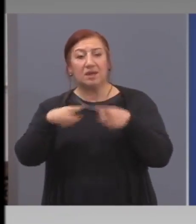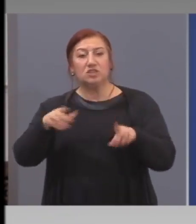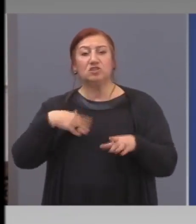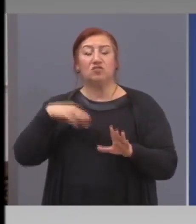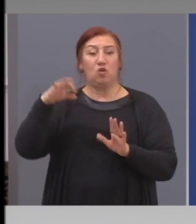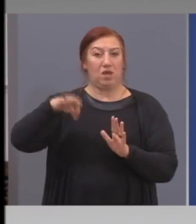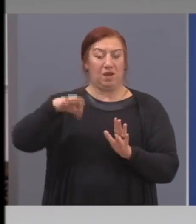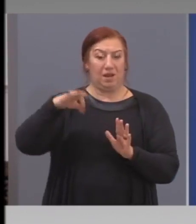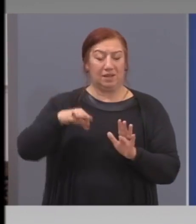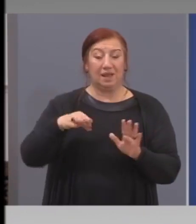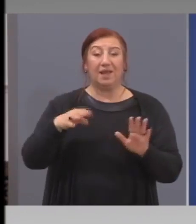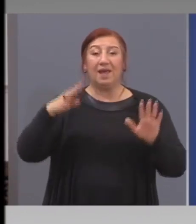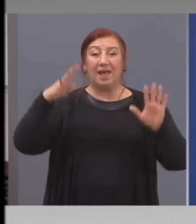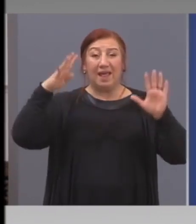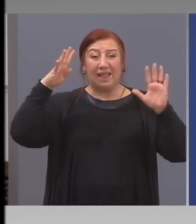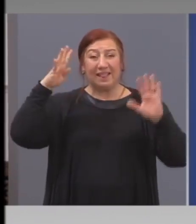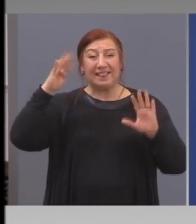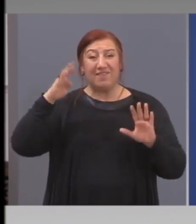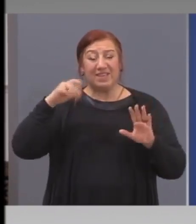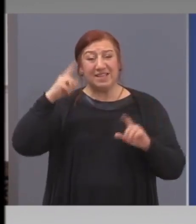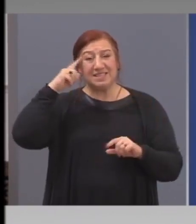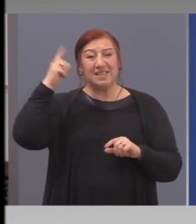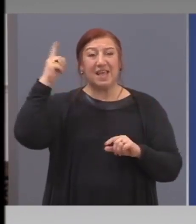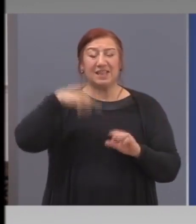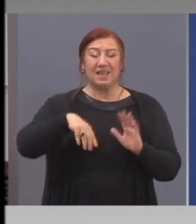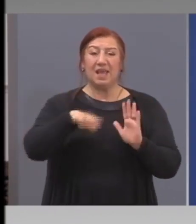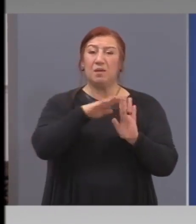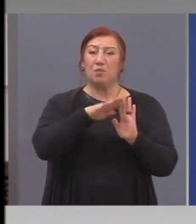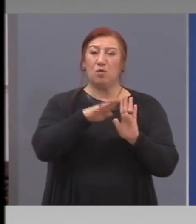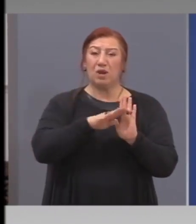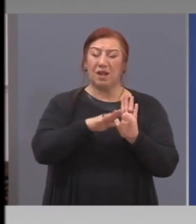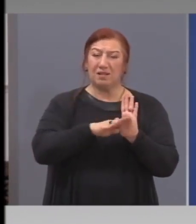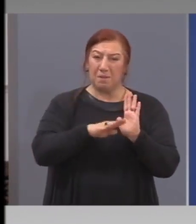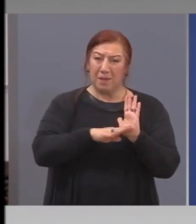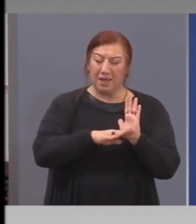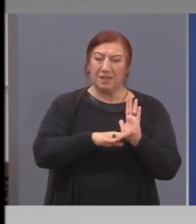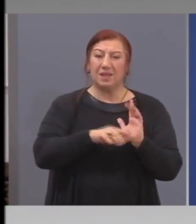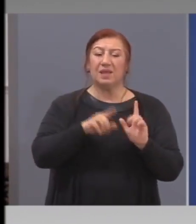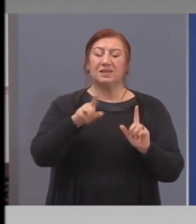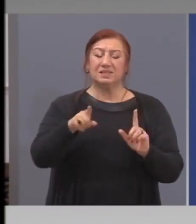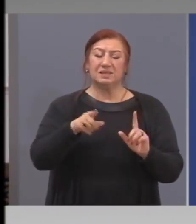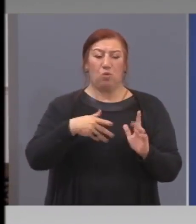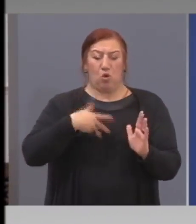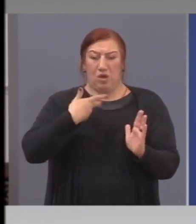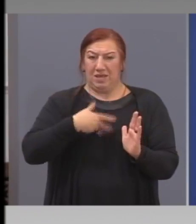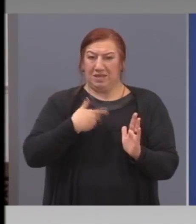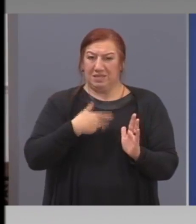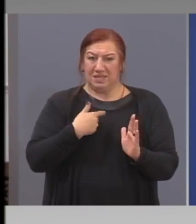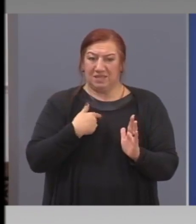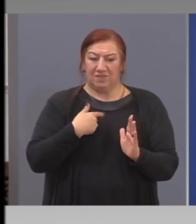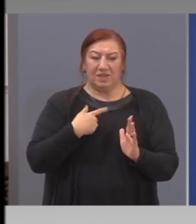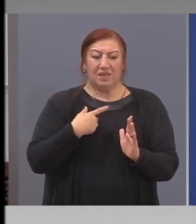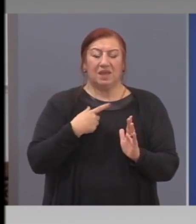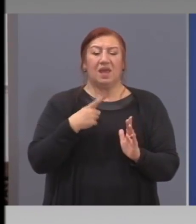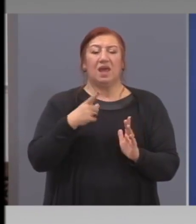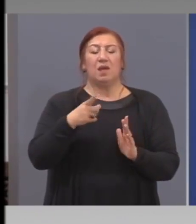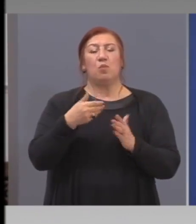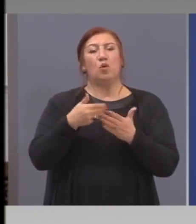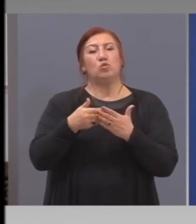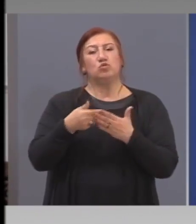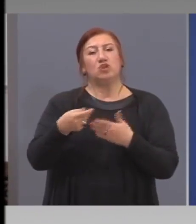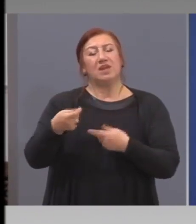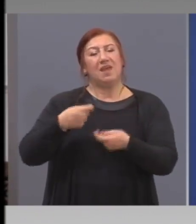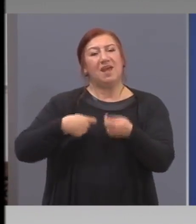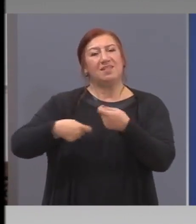90 дни е срока по регламент 5.7.5 за макропреденциалните изисквания по отношение на адзора на търговските банки. Това е